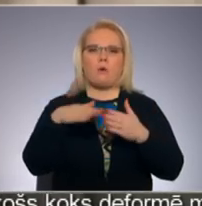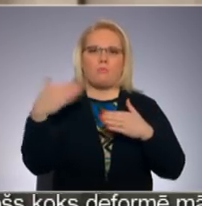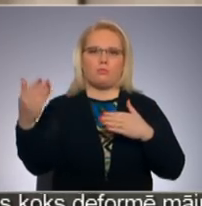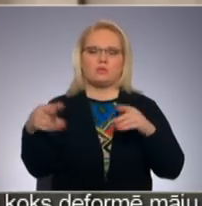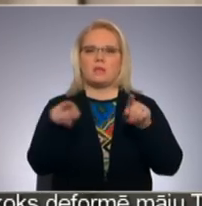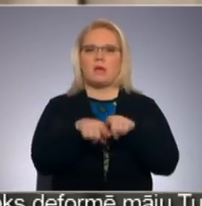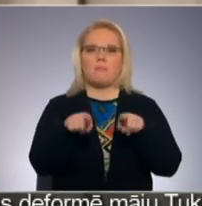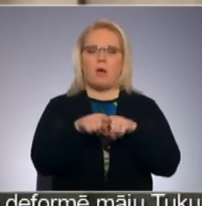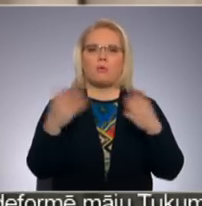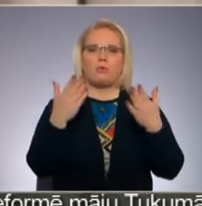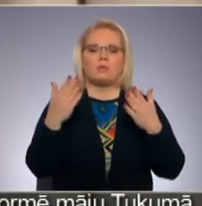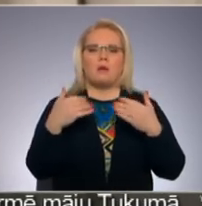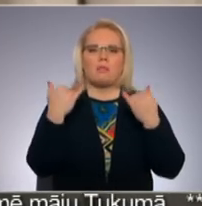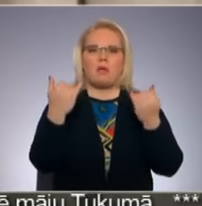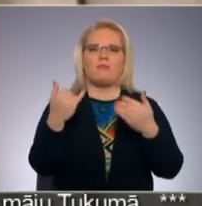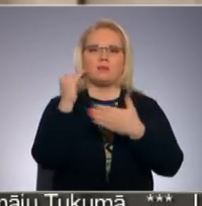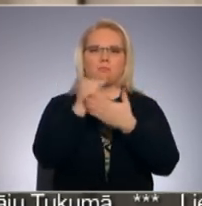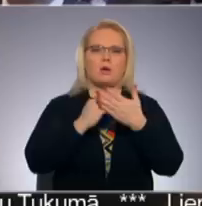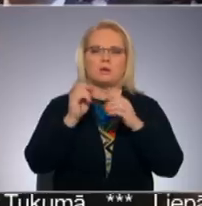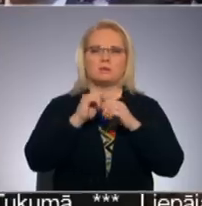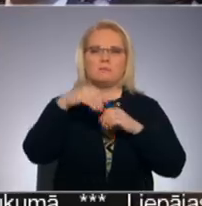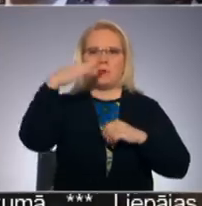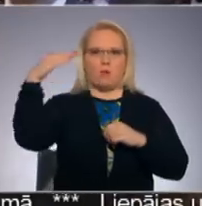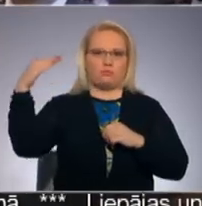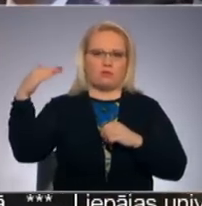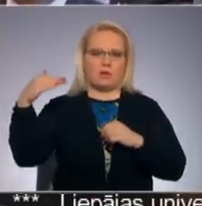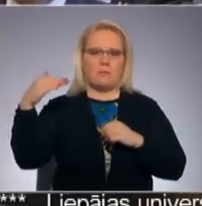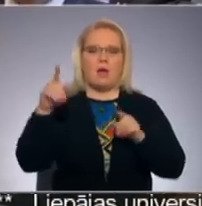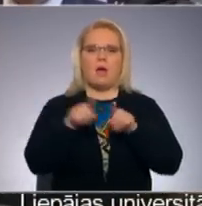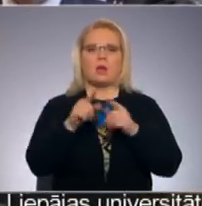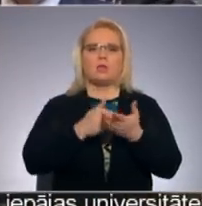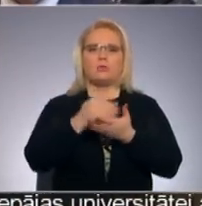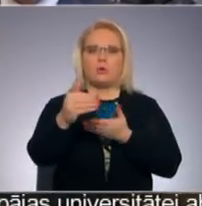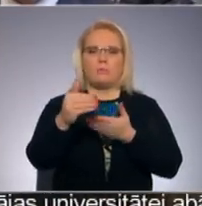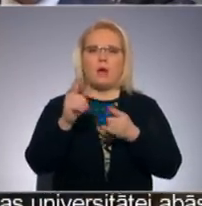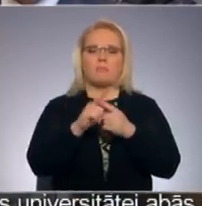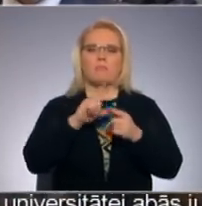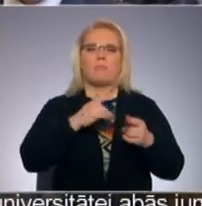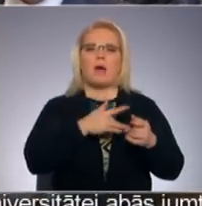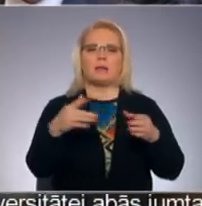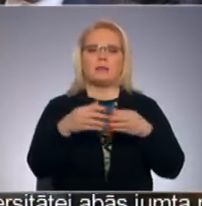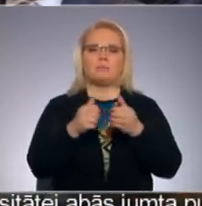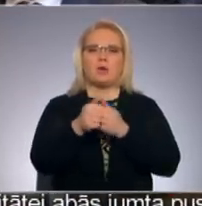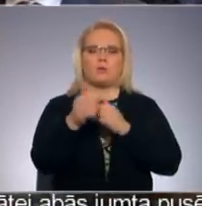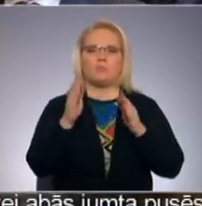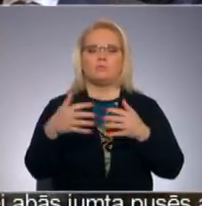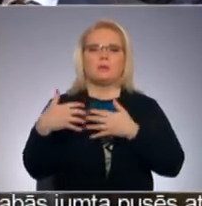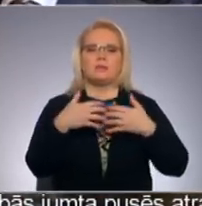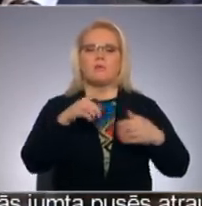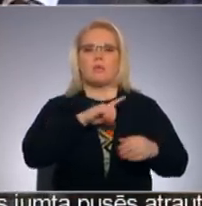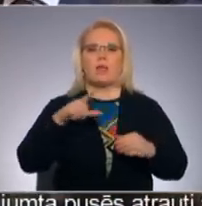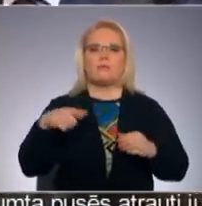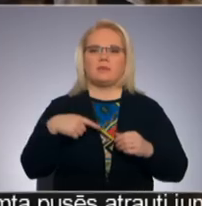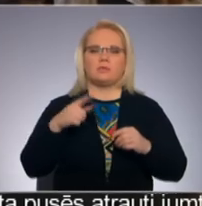turpat kur tā dēvētās programmas pieaugušajiem. Arī turpmāk partijas prioritātes bošot cīņi par Latvisku Latviju un